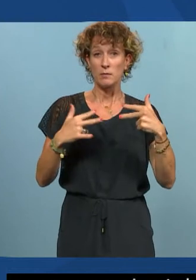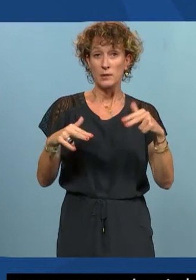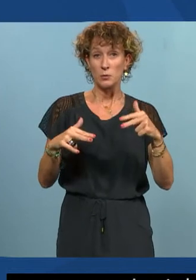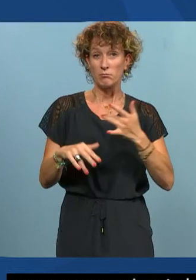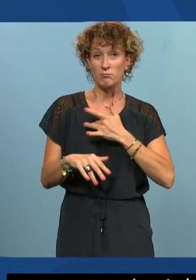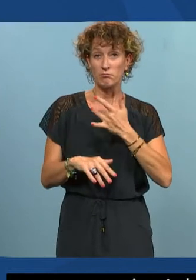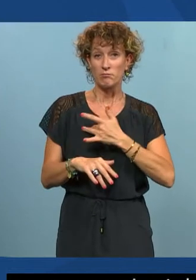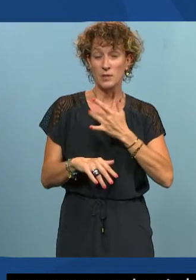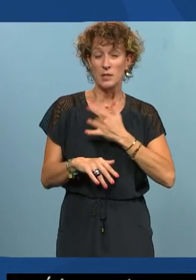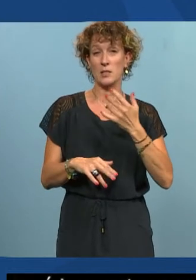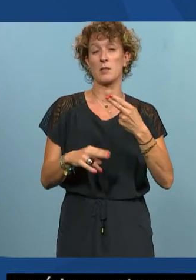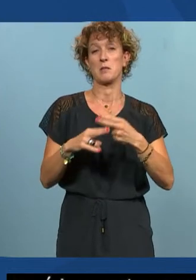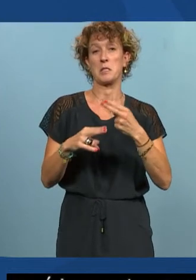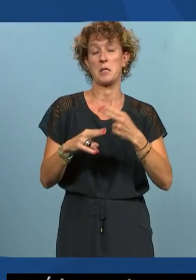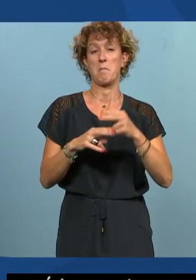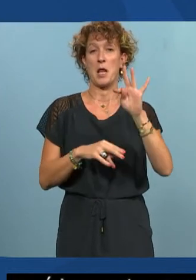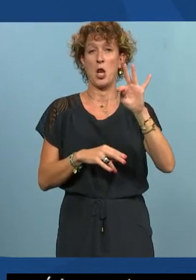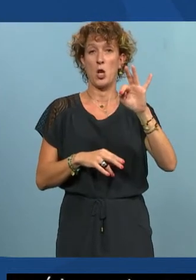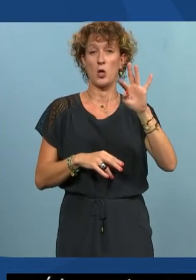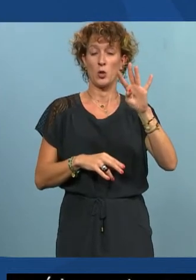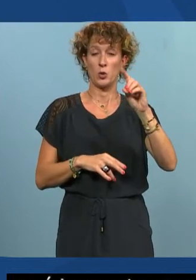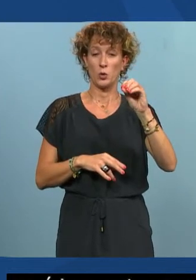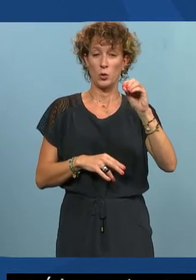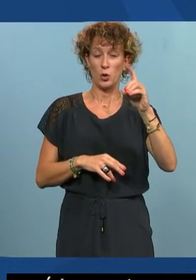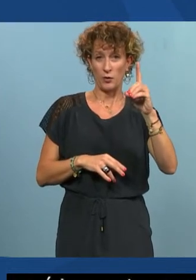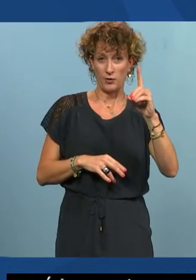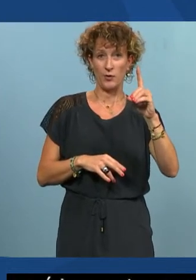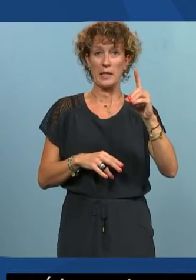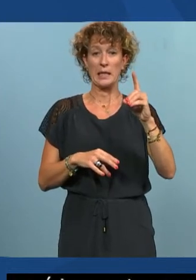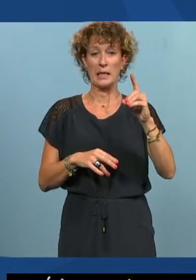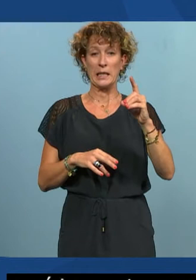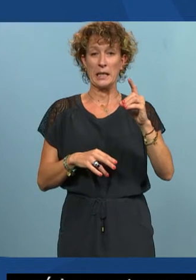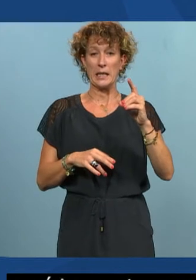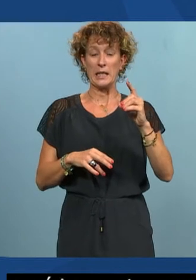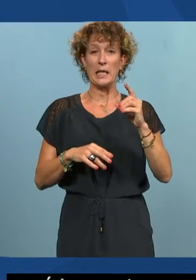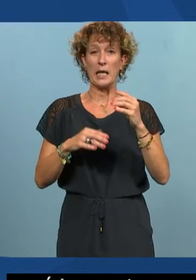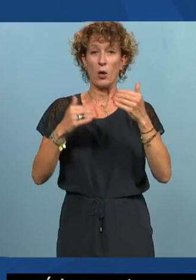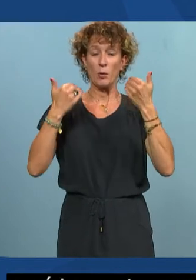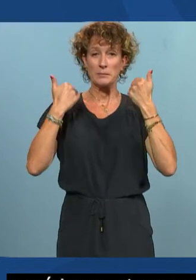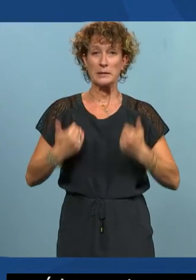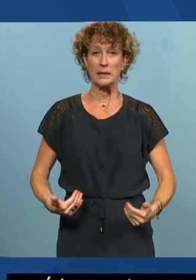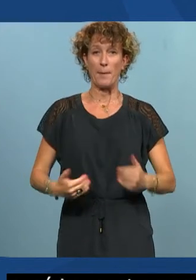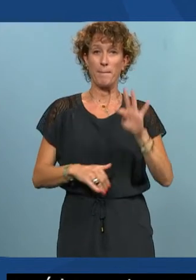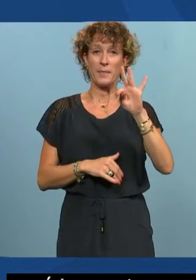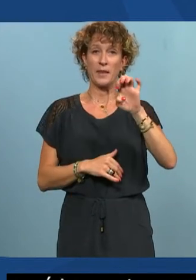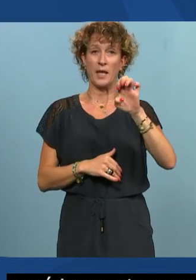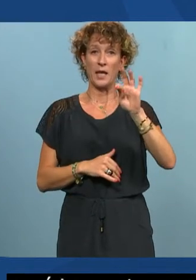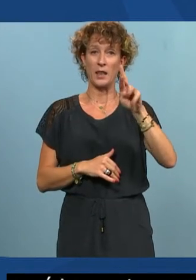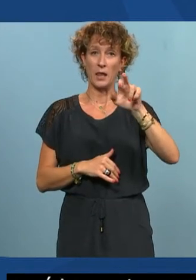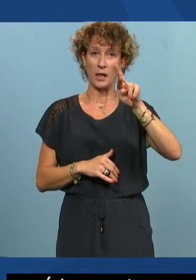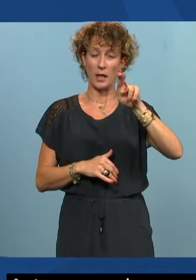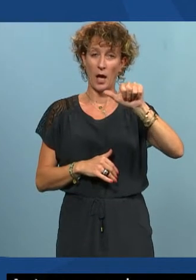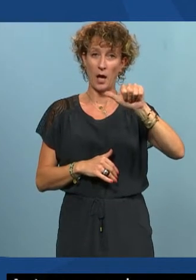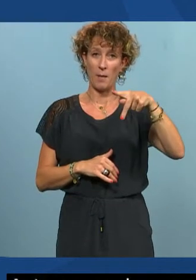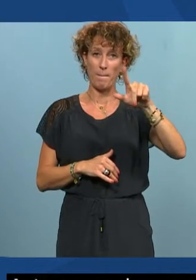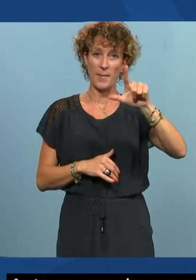vidéo de quelqu'un qui s'appelle Todd Stabelfeld, qui est hétraplégique et qui contrôle la totalité de son smartphone avec des boutons qui sont au niveau